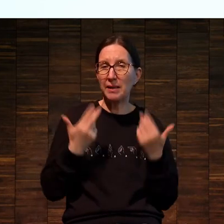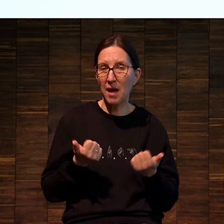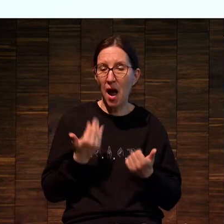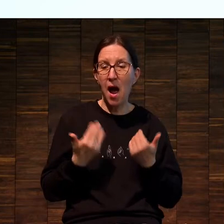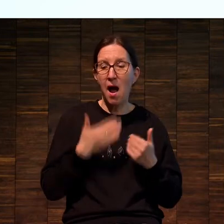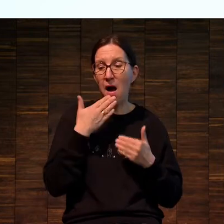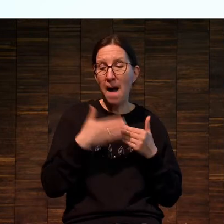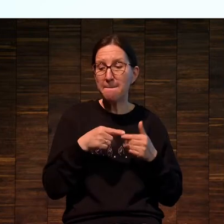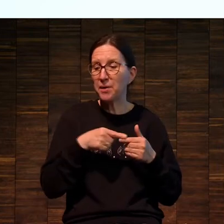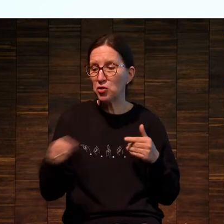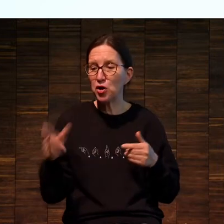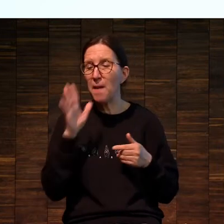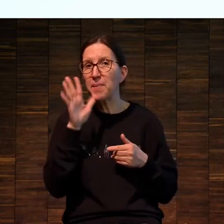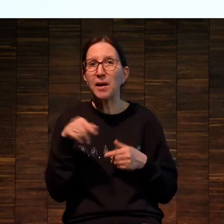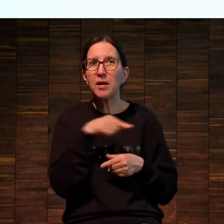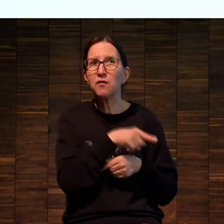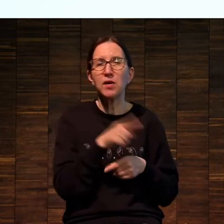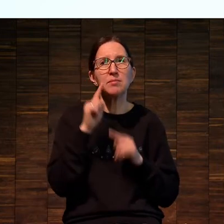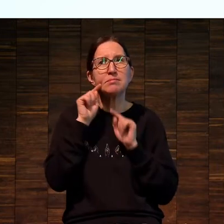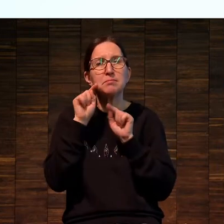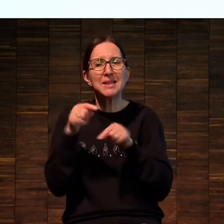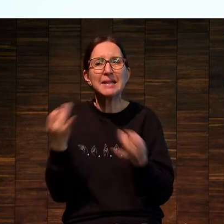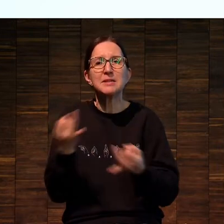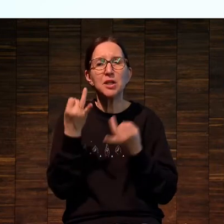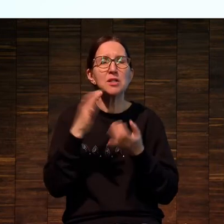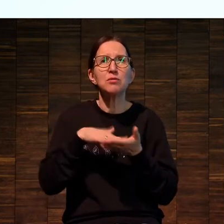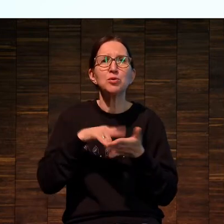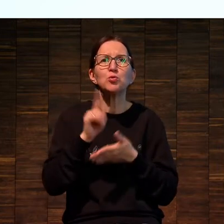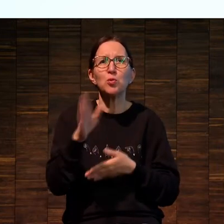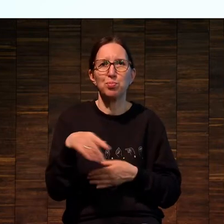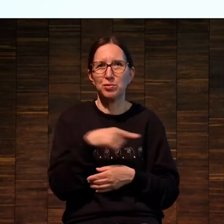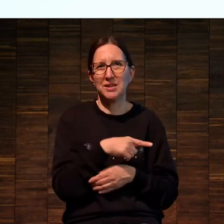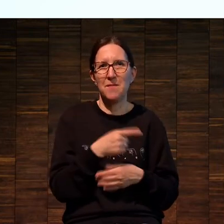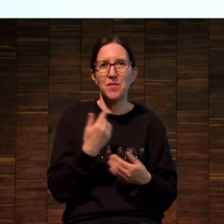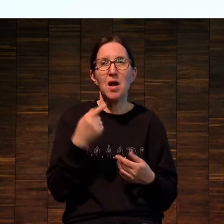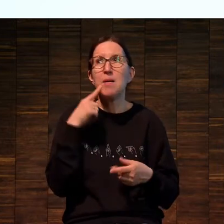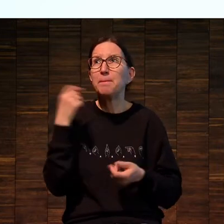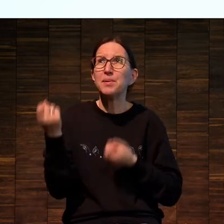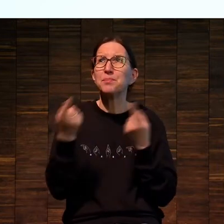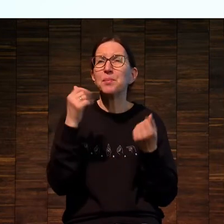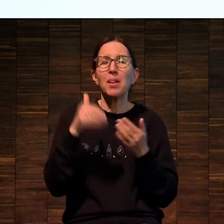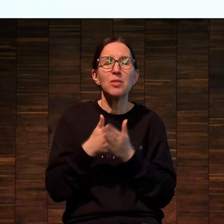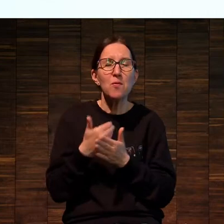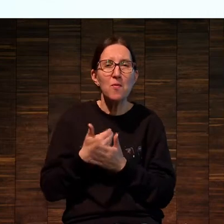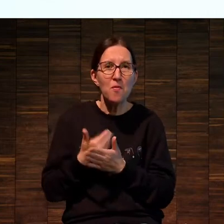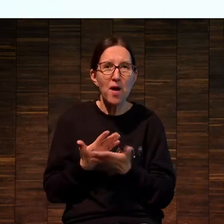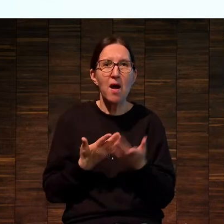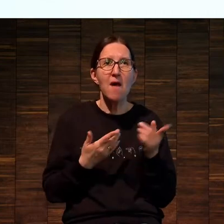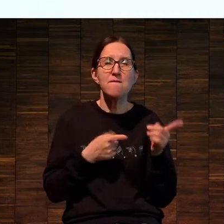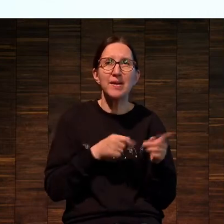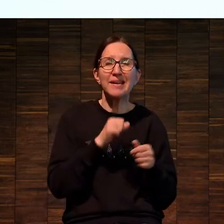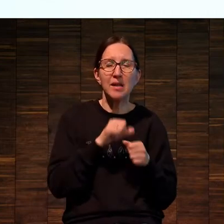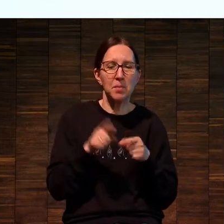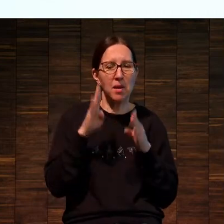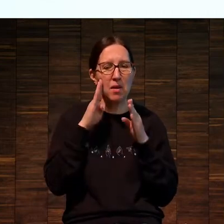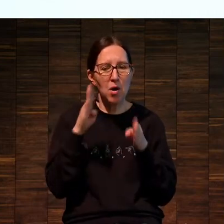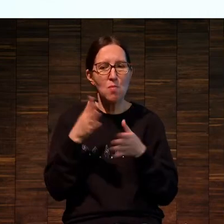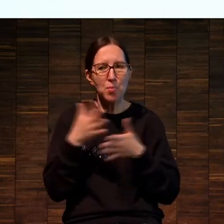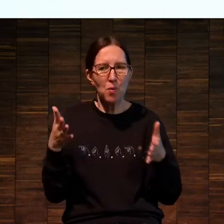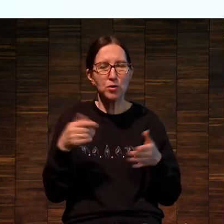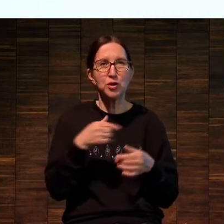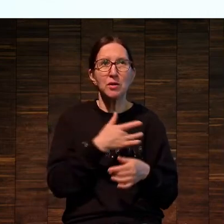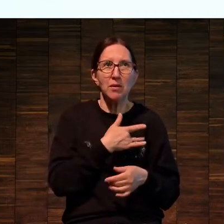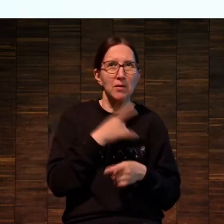про ближайшие пять лет, зона вашего интереса в печати с учетом всего того, что происходит, вот на чем вы лично будете